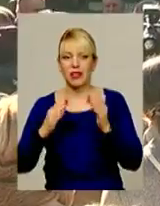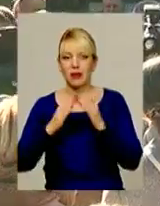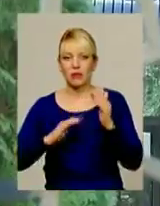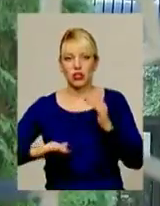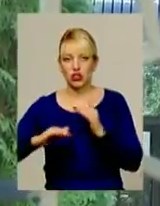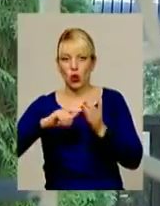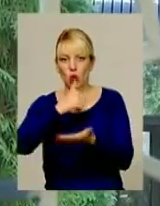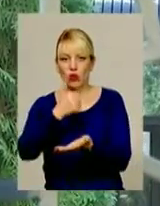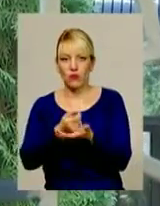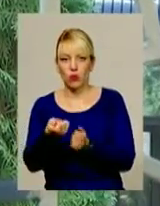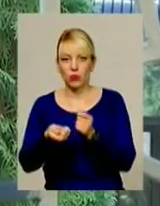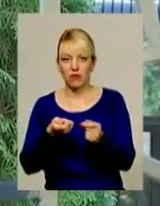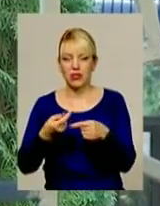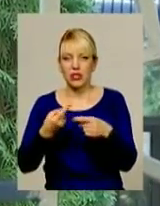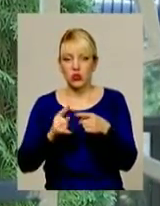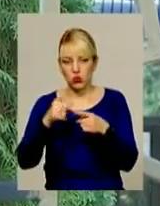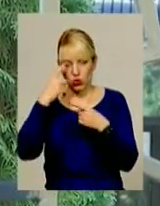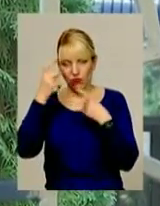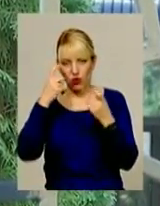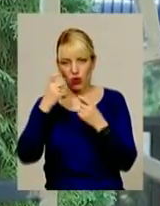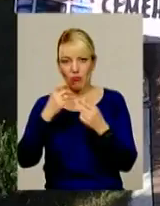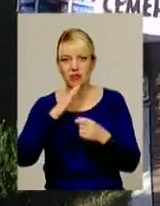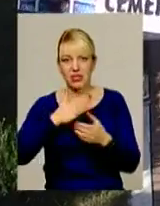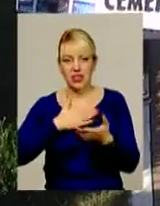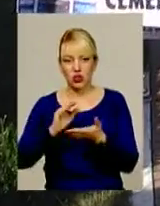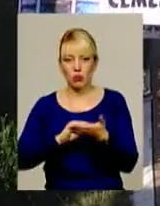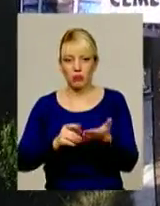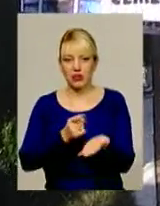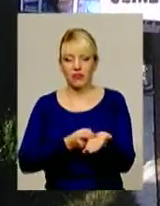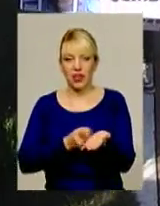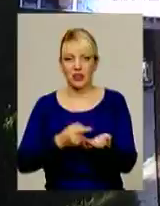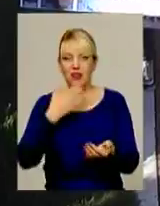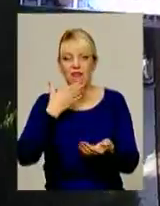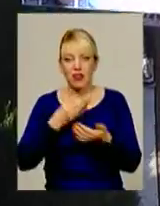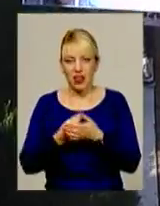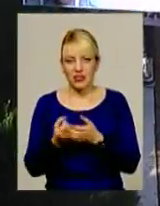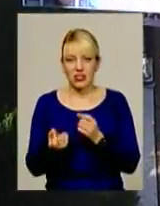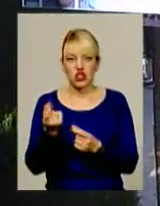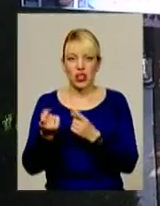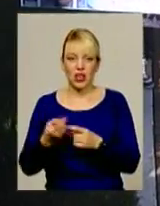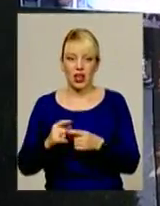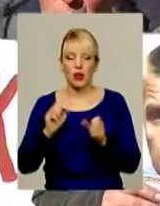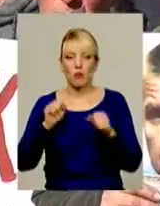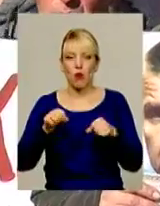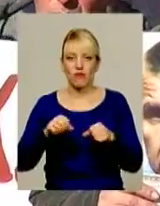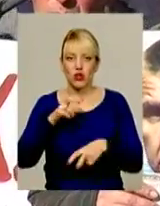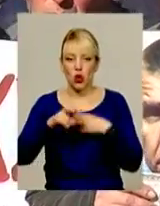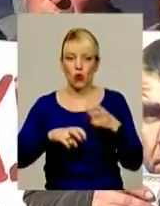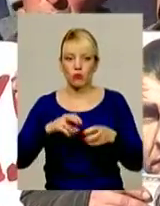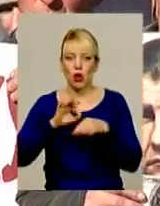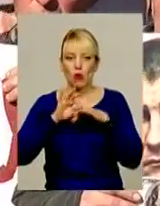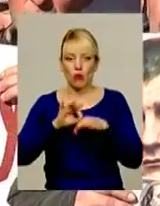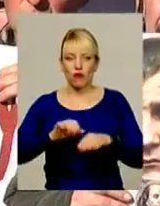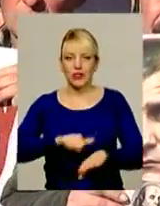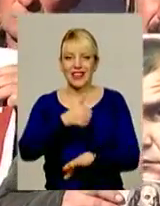головного управління. Цю інформацію нашим журналістам підтвердили власні джерела. Імовірно, обшуки проводить Генпрокуратура.